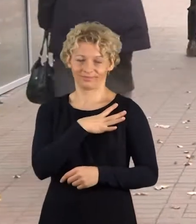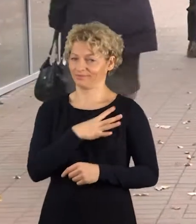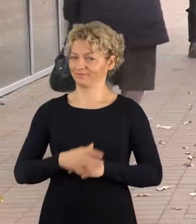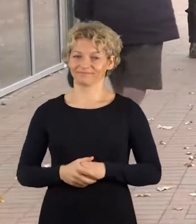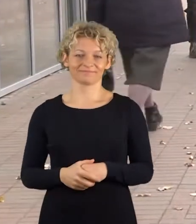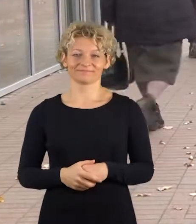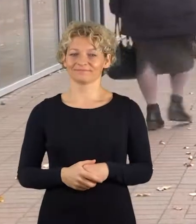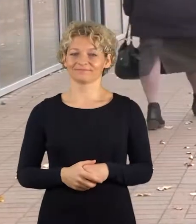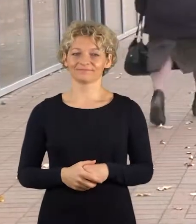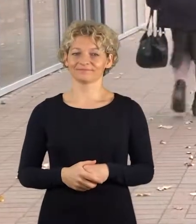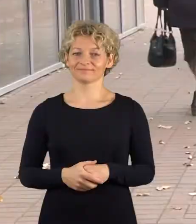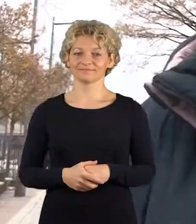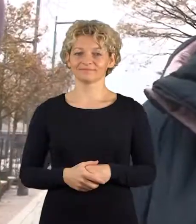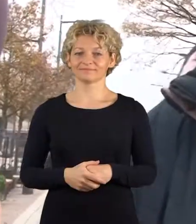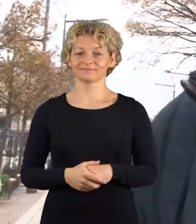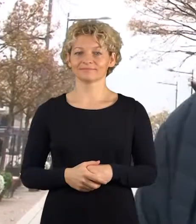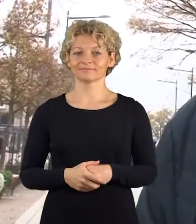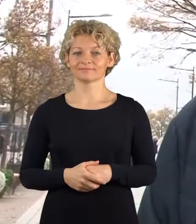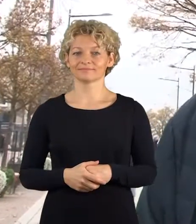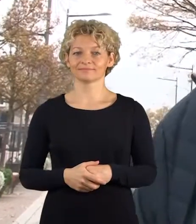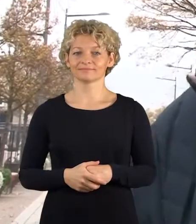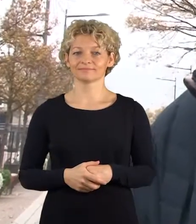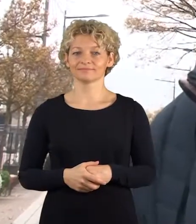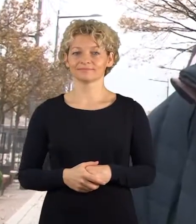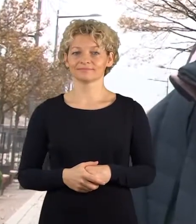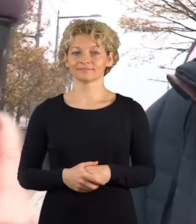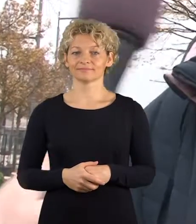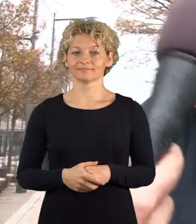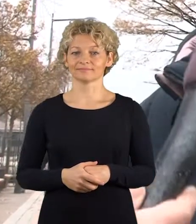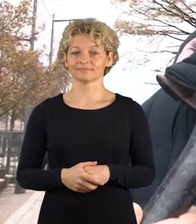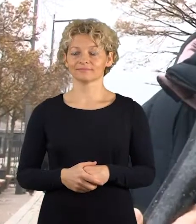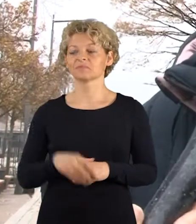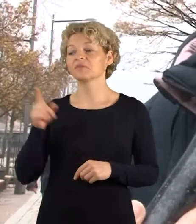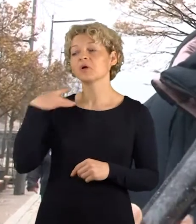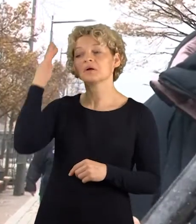prisimti atsakomybę už jų išlaikymą. Ką manote apie valstybės požiūrį daugia vaikės šeimas?